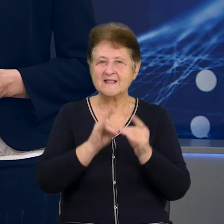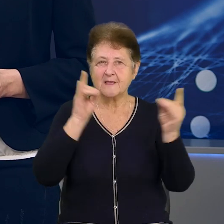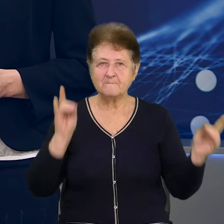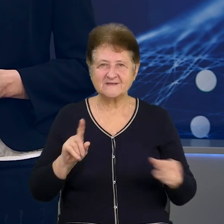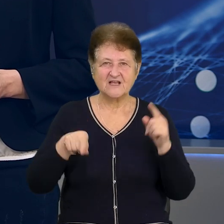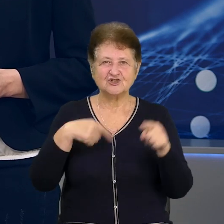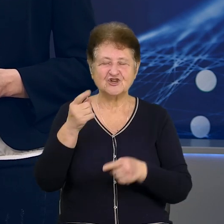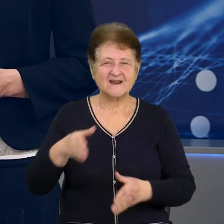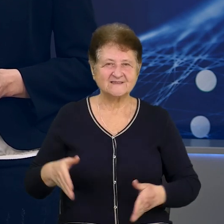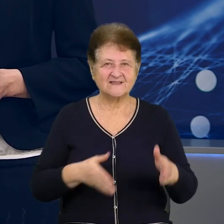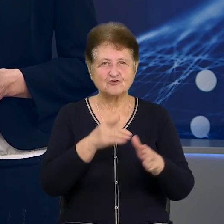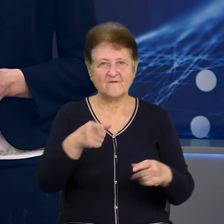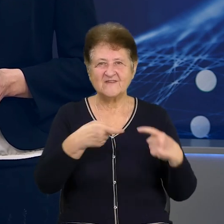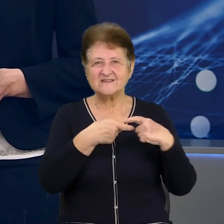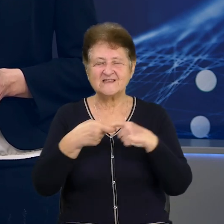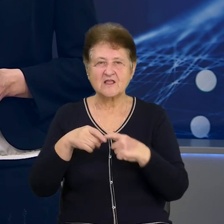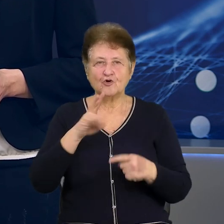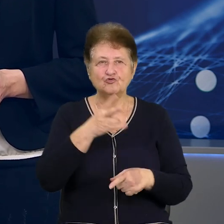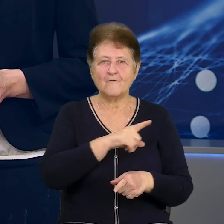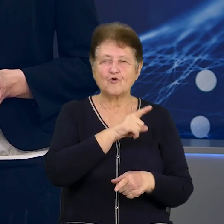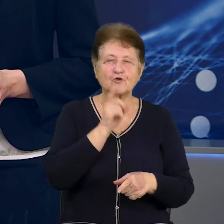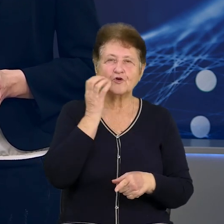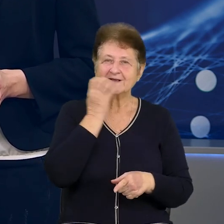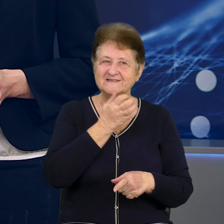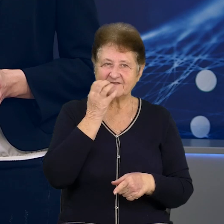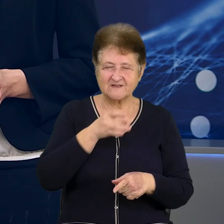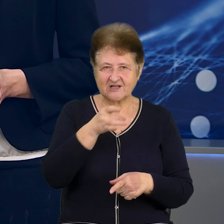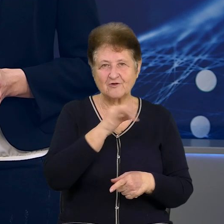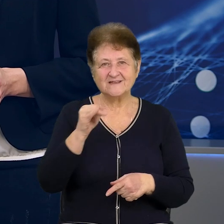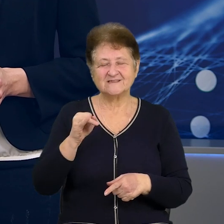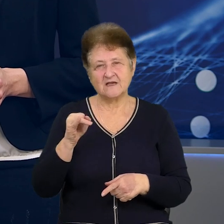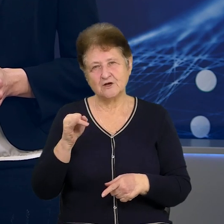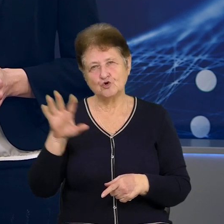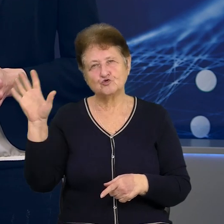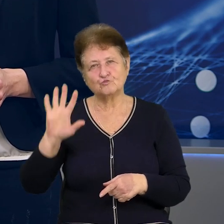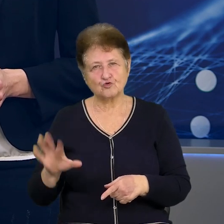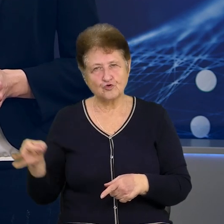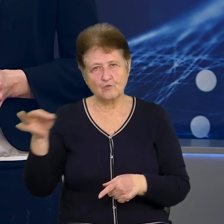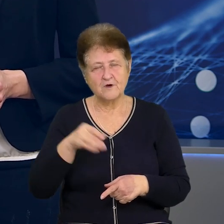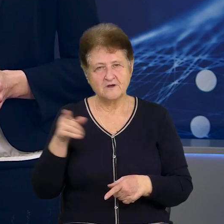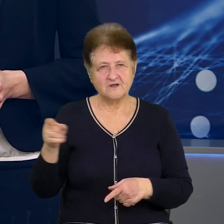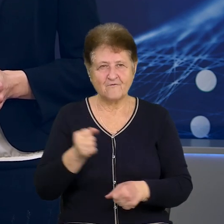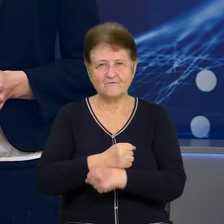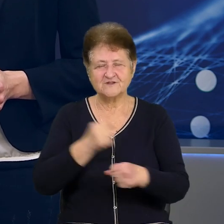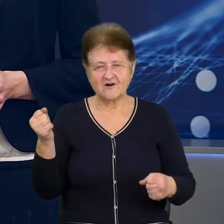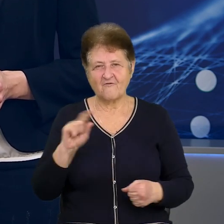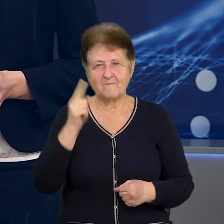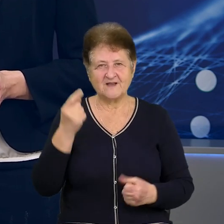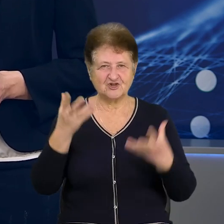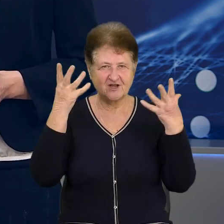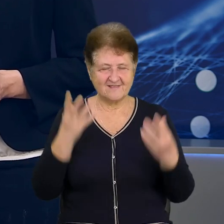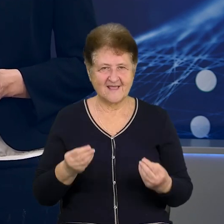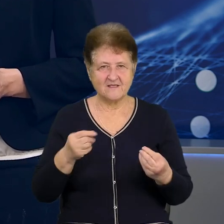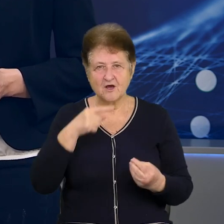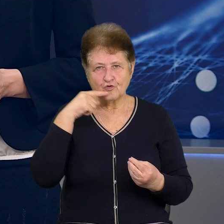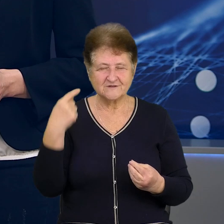Десну. Він з'єднує Новгород-Сіверський район з Шосткинським районом Сумської області. Підірвало його у перший день повномасштабного російського